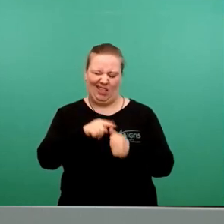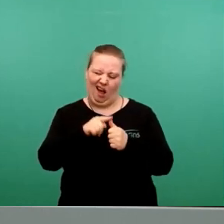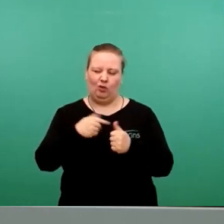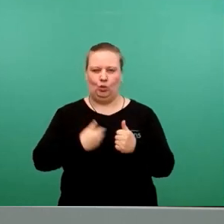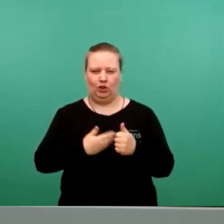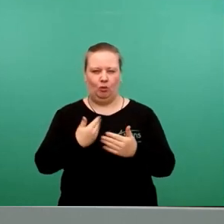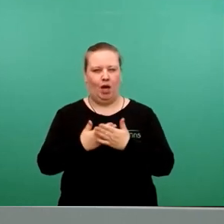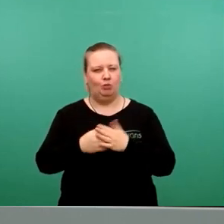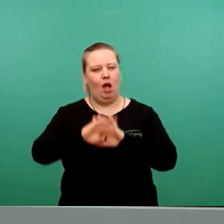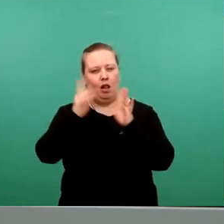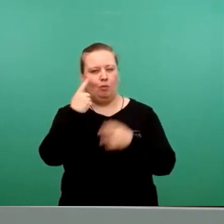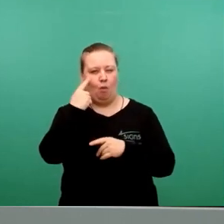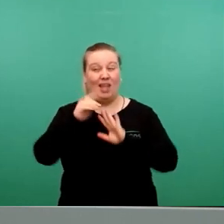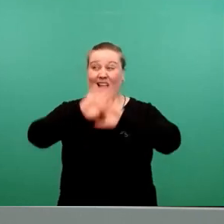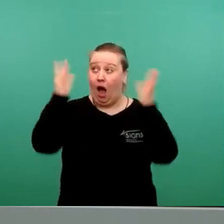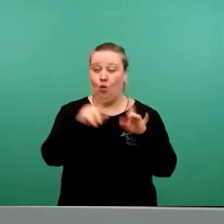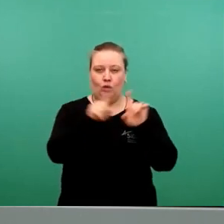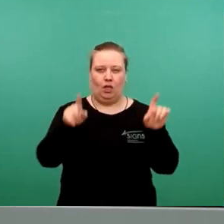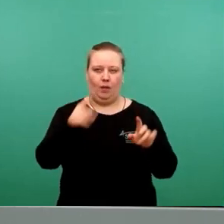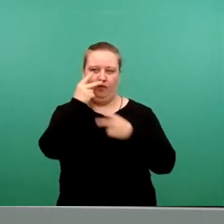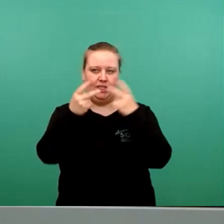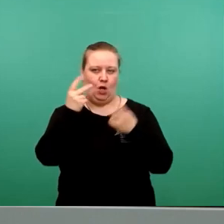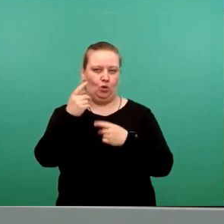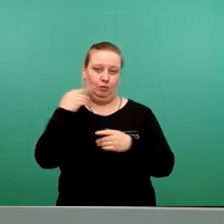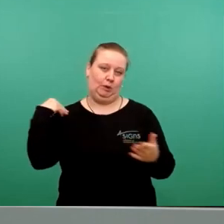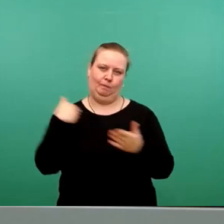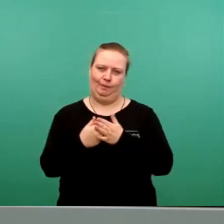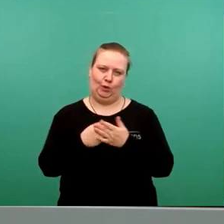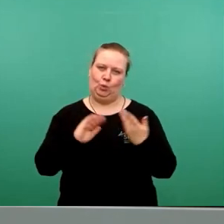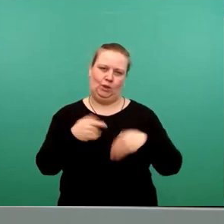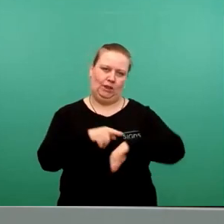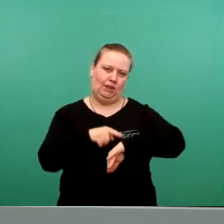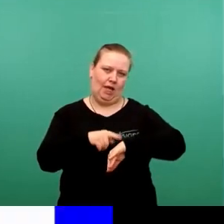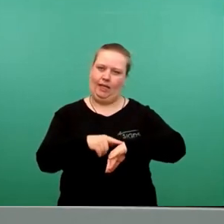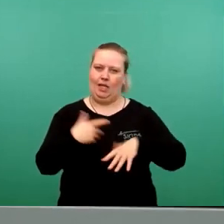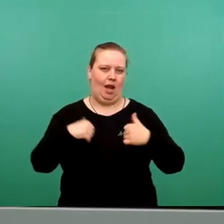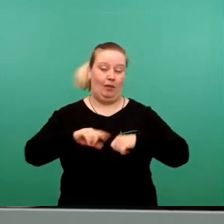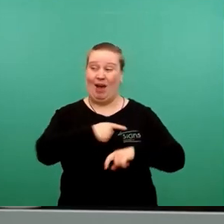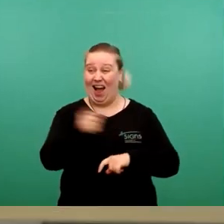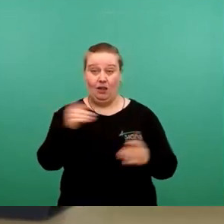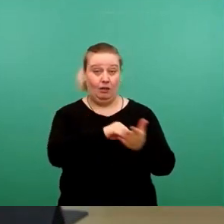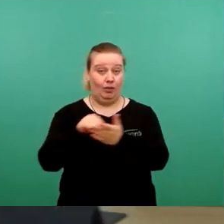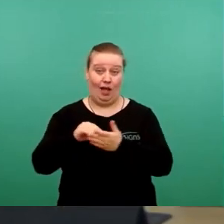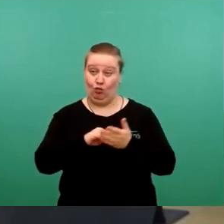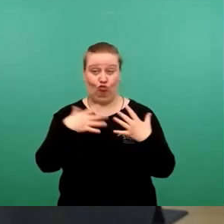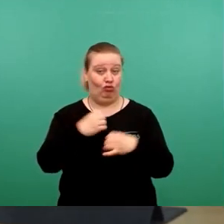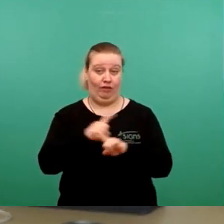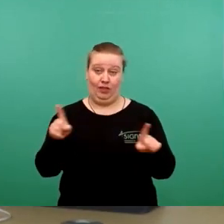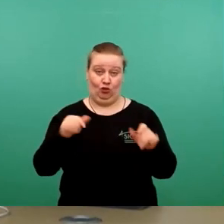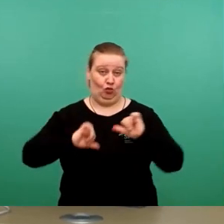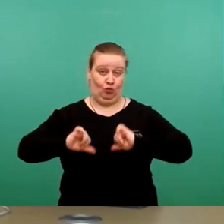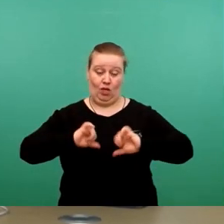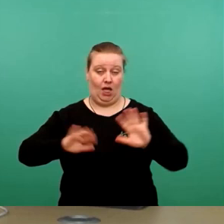Umsetzungsstand in allen Unternehmen ist. Das war jetzt in der Kürze der Zeit bei den ganzen Beteiligungen nie alles zusammenpflegbar.